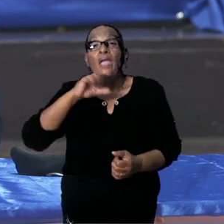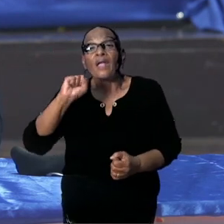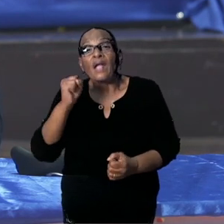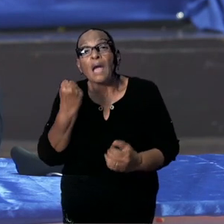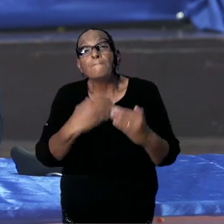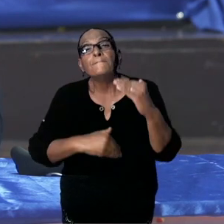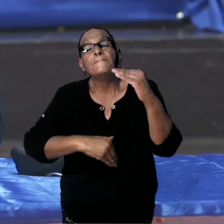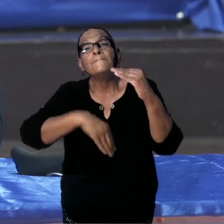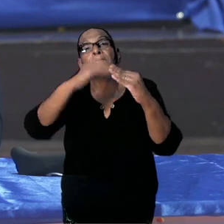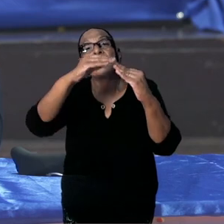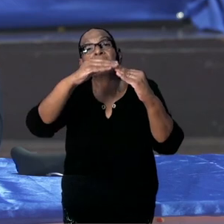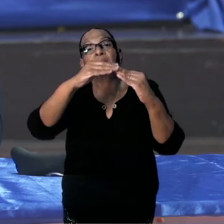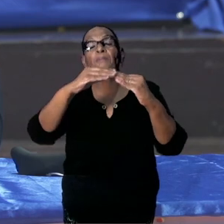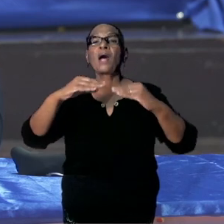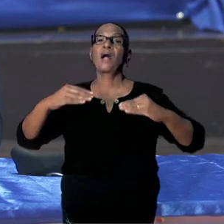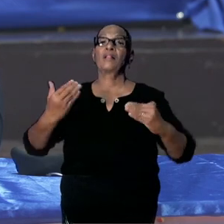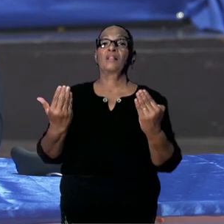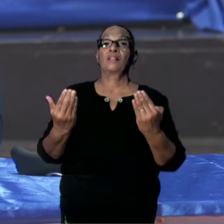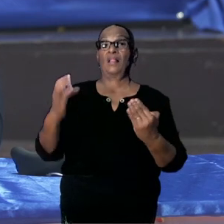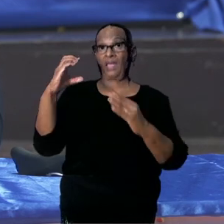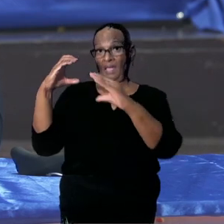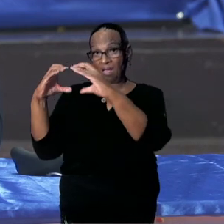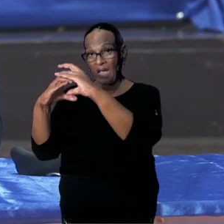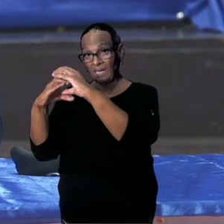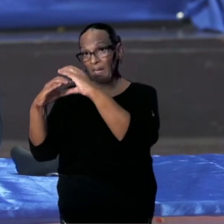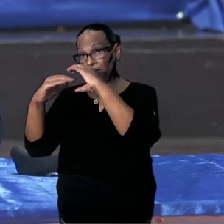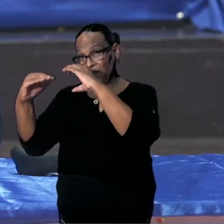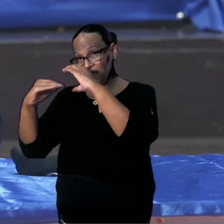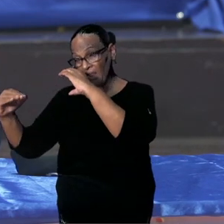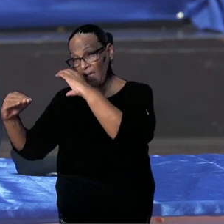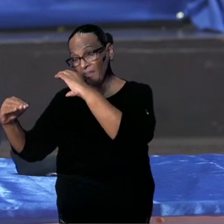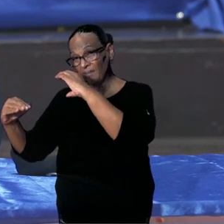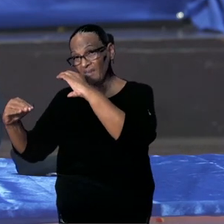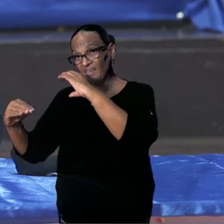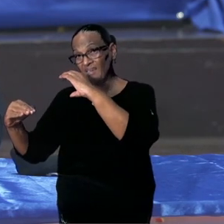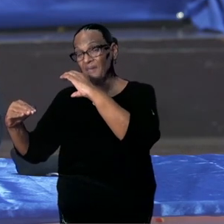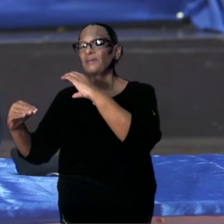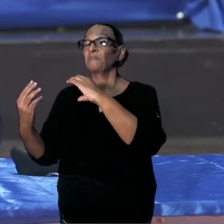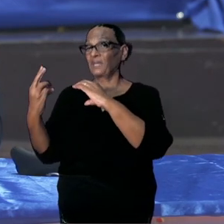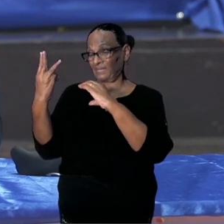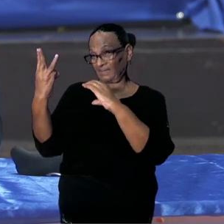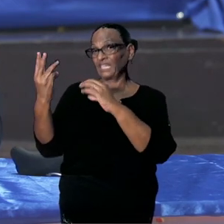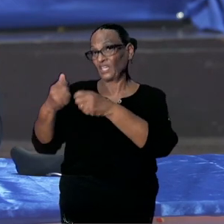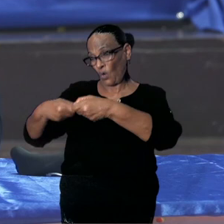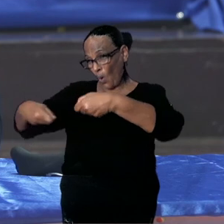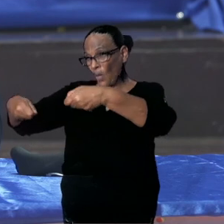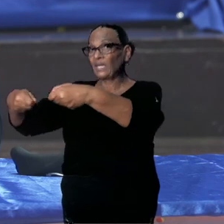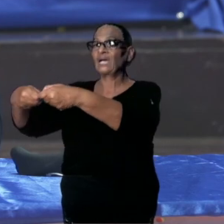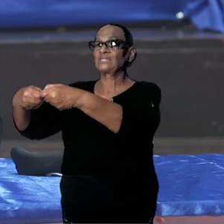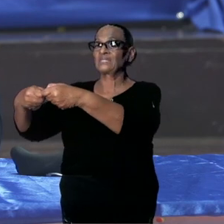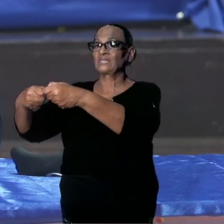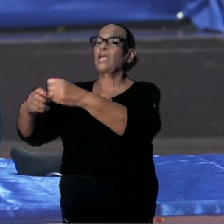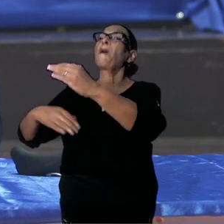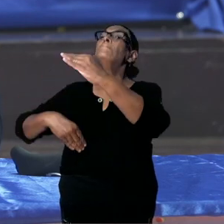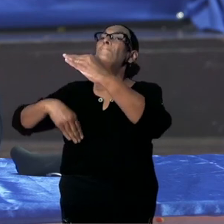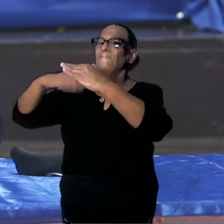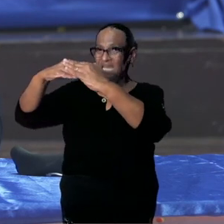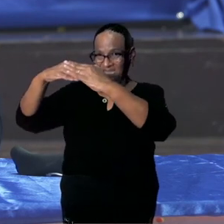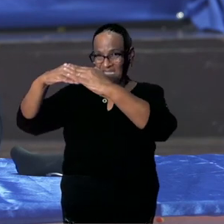via die lijn, dus CARICOM met African Medical Supplies Platform, maximaal 108